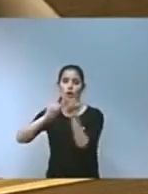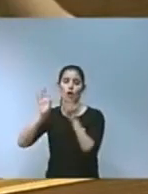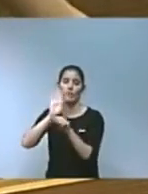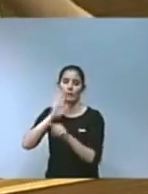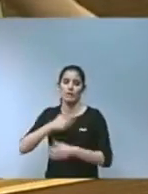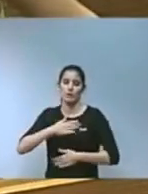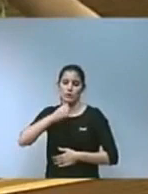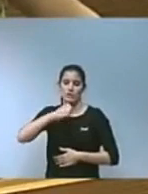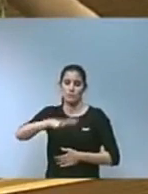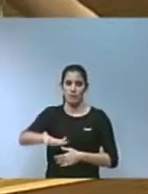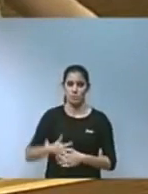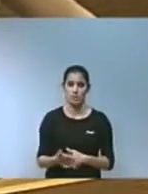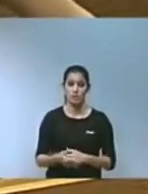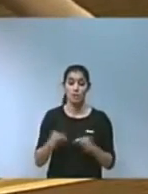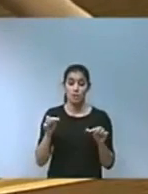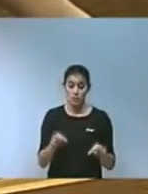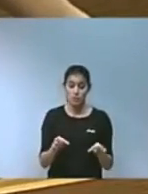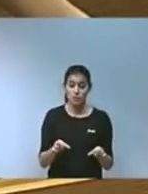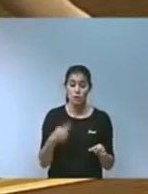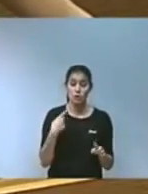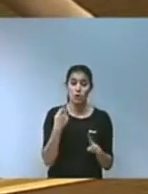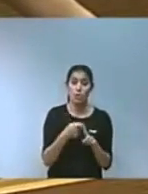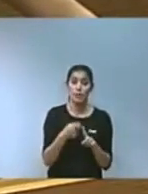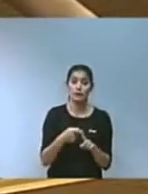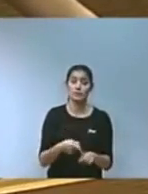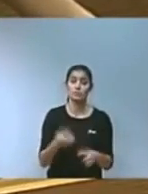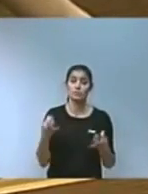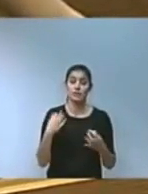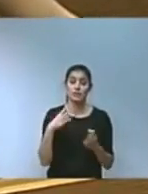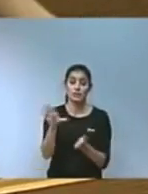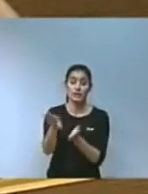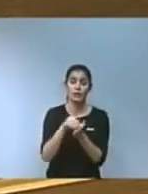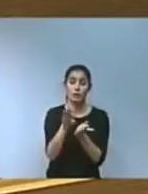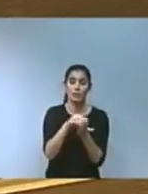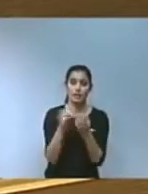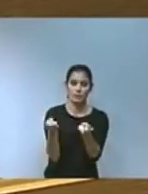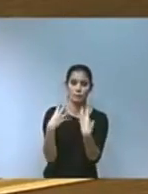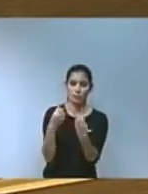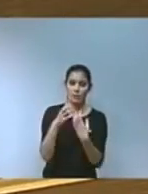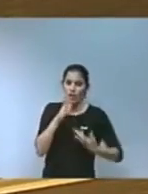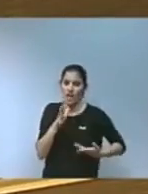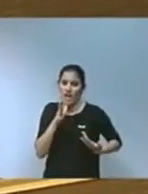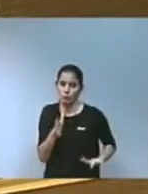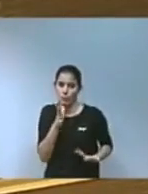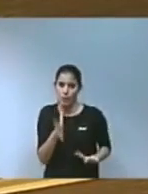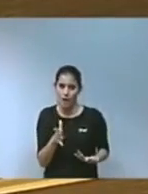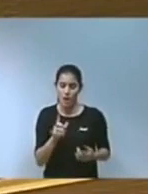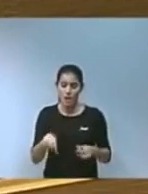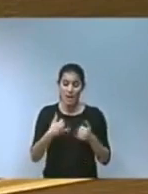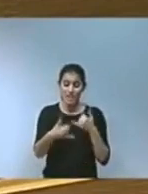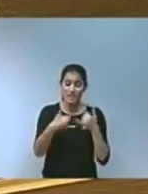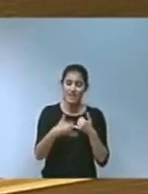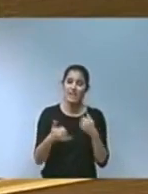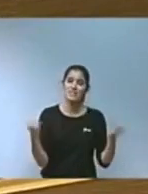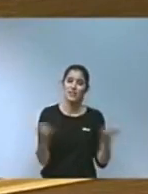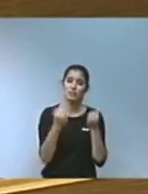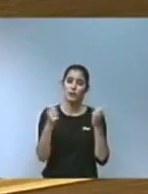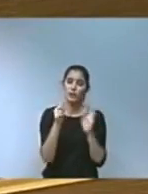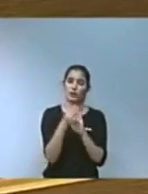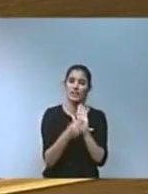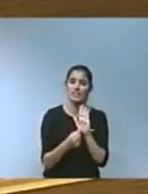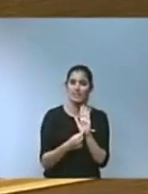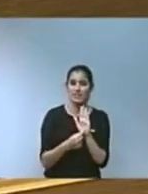desenvolupament marcats seran la recopilació d'informació sobre l'estat actual l'establiment de les línies d'actuació i criteris directors i